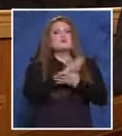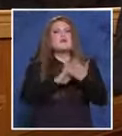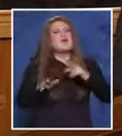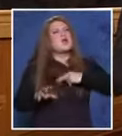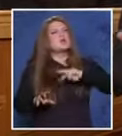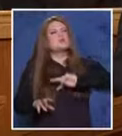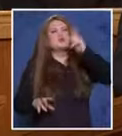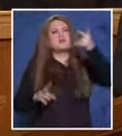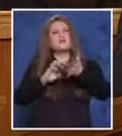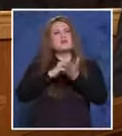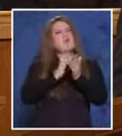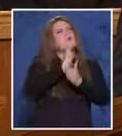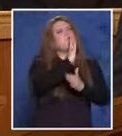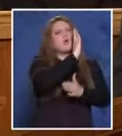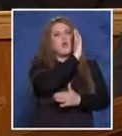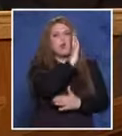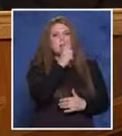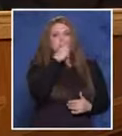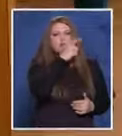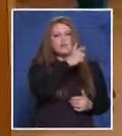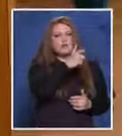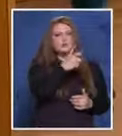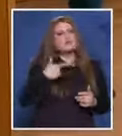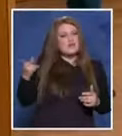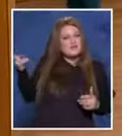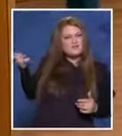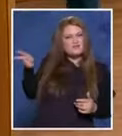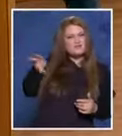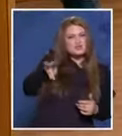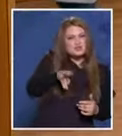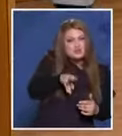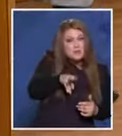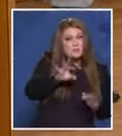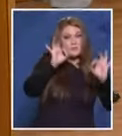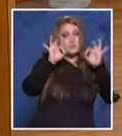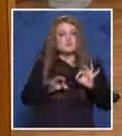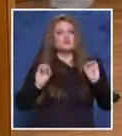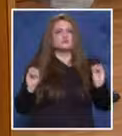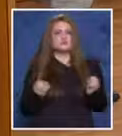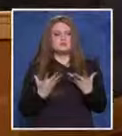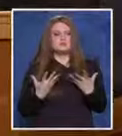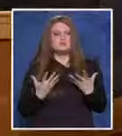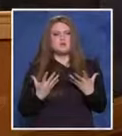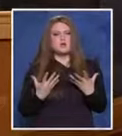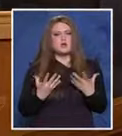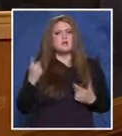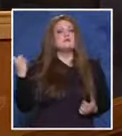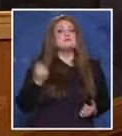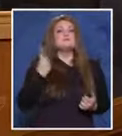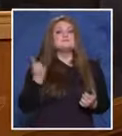другата, по-нагоре. Да, и идвате надолу. Много дълго, преди това какво сте правили, не толкова важно. Да, нали,